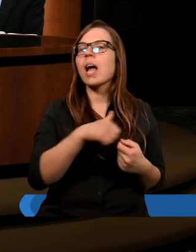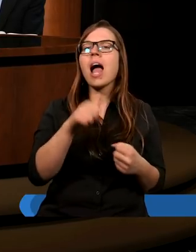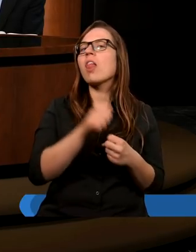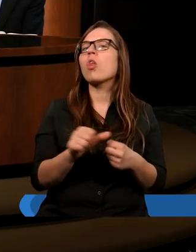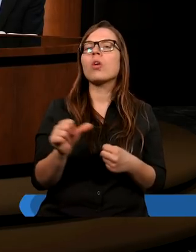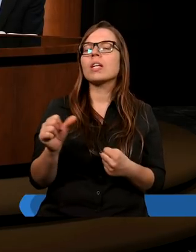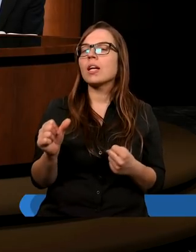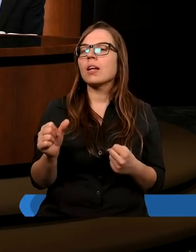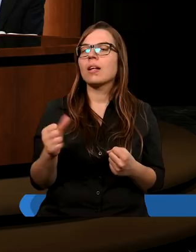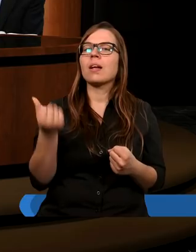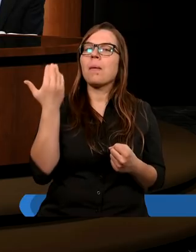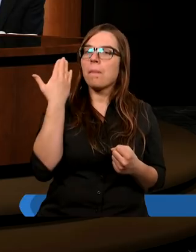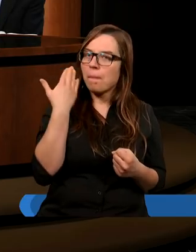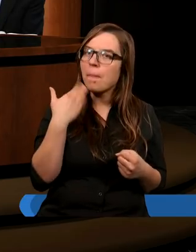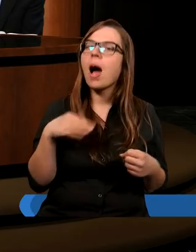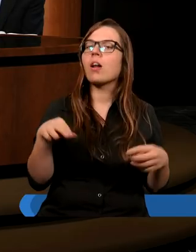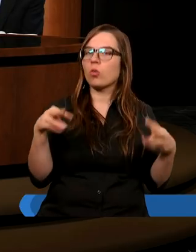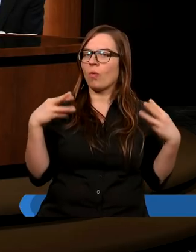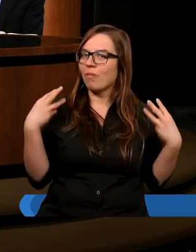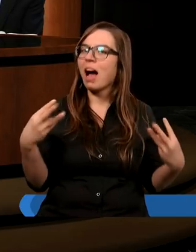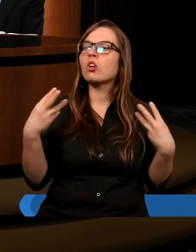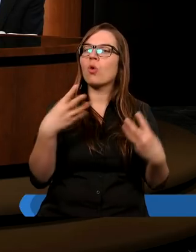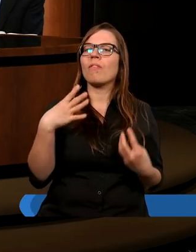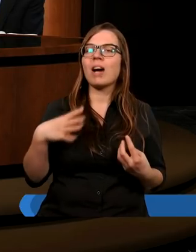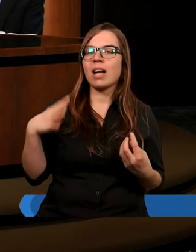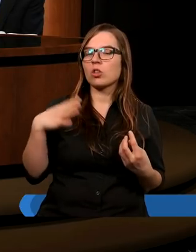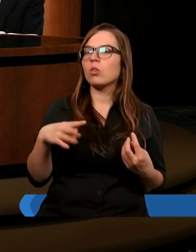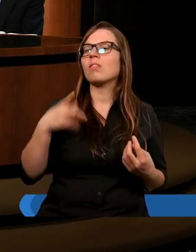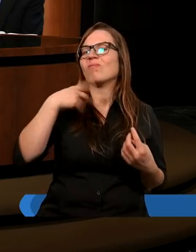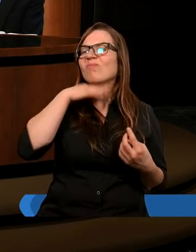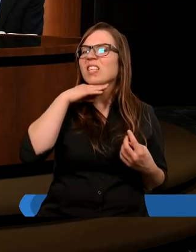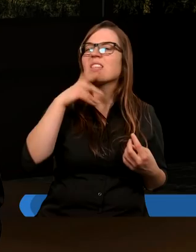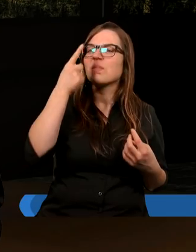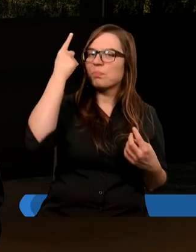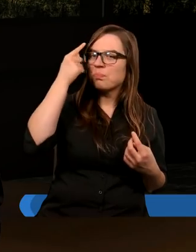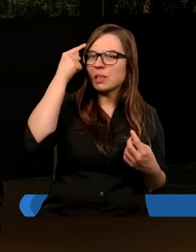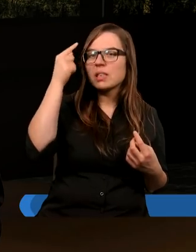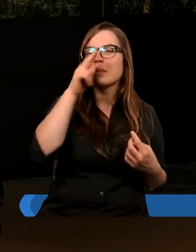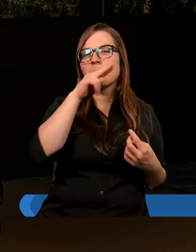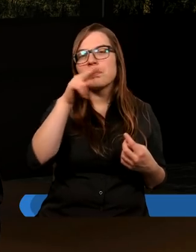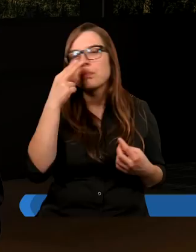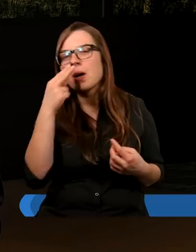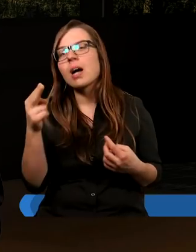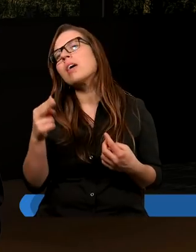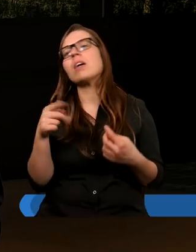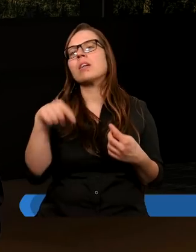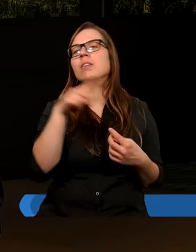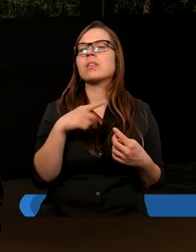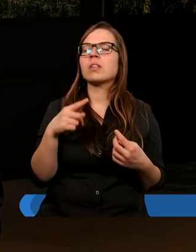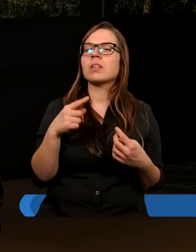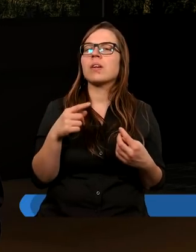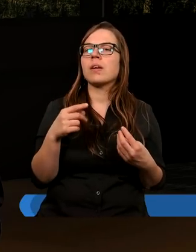bardzo cenną wartością. Wystarczy popatrzeć na partie, gdzie